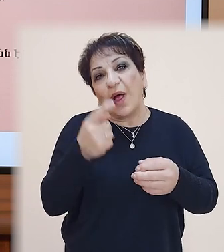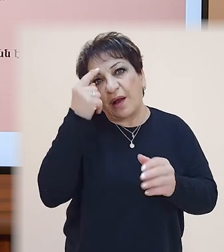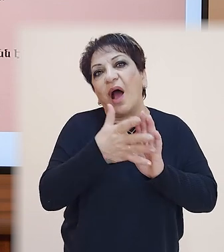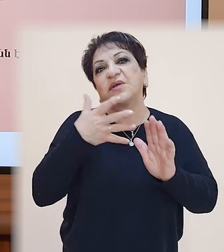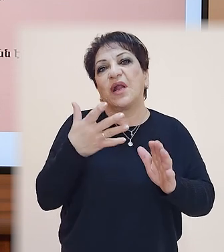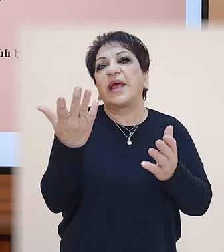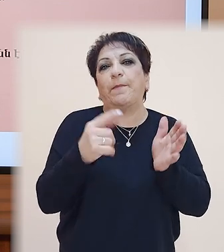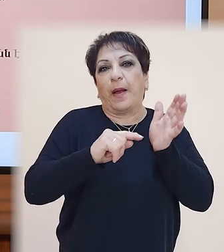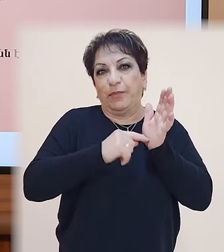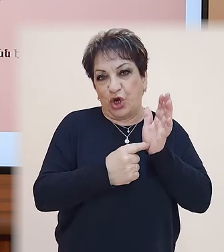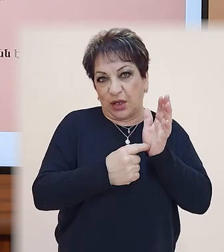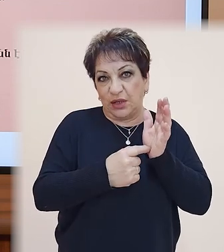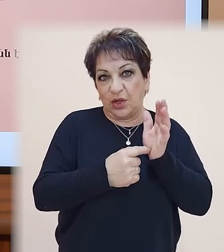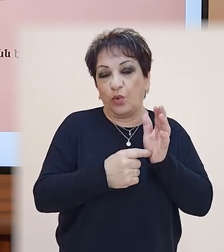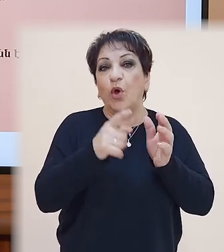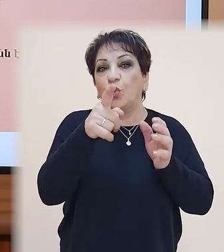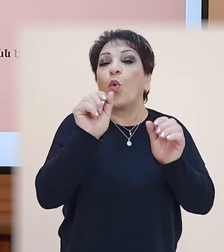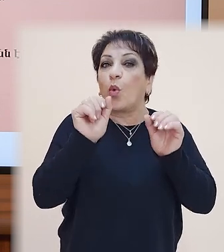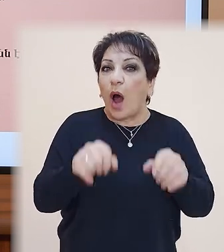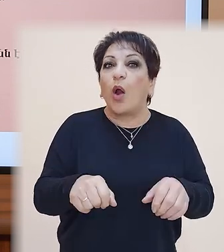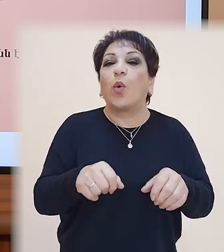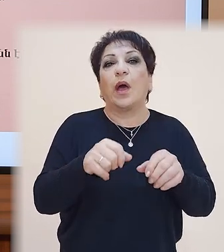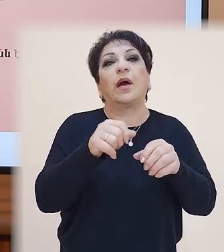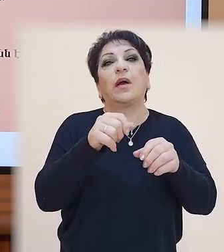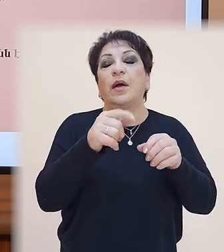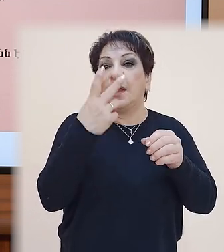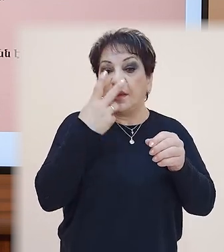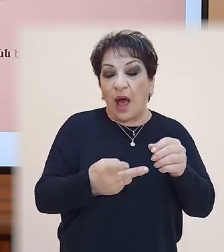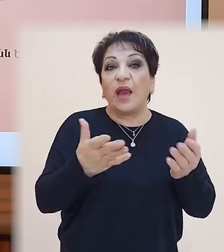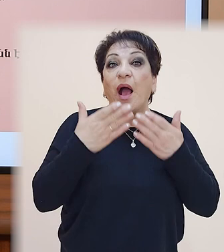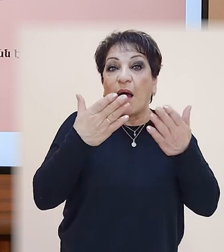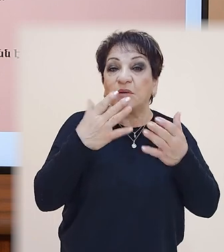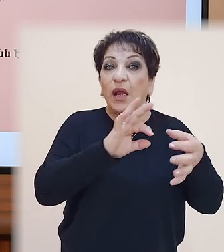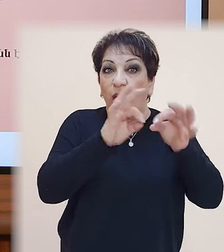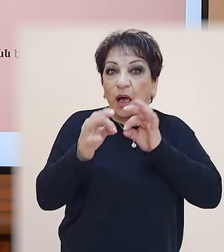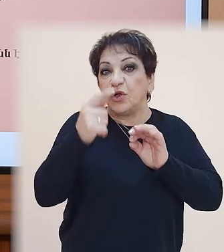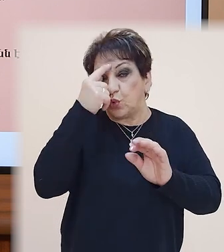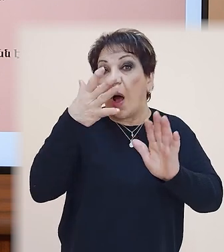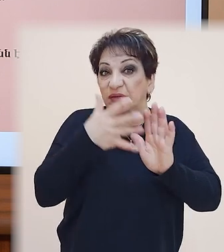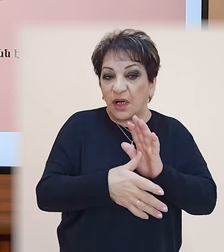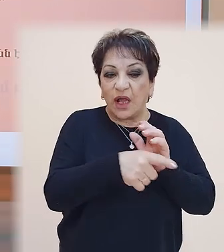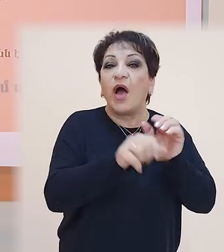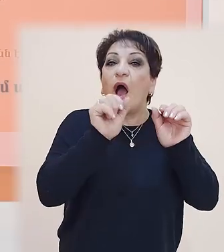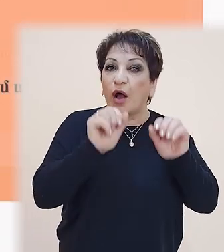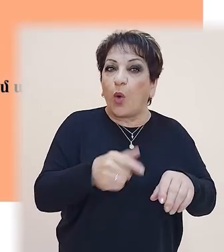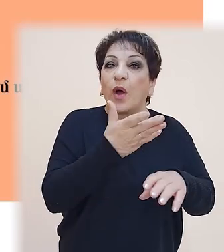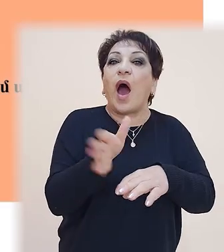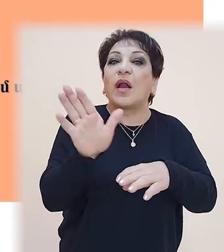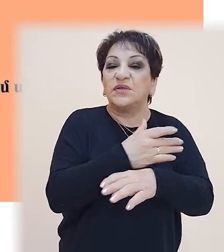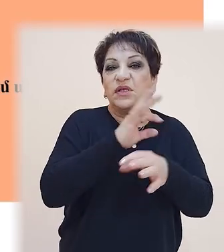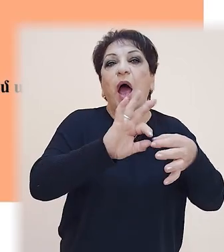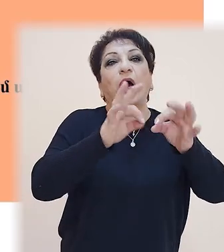կնգնեք։ Հուշող մի բան ասեմ, այս դեպքում կաղող եք իշել այսպես, որ այս նախադայսթյունները կաղող են այվ առանձին